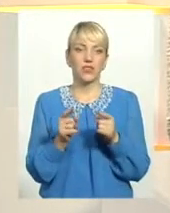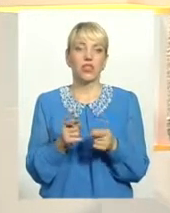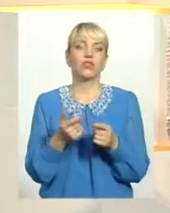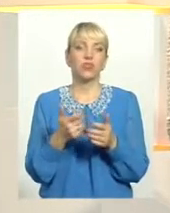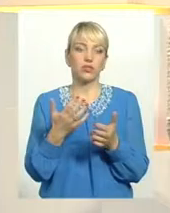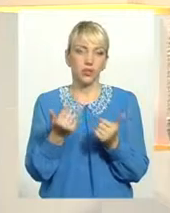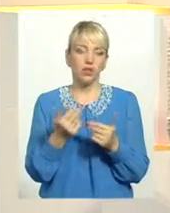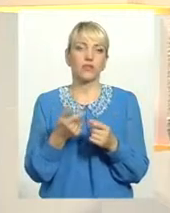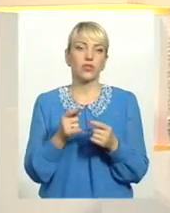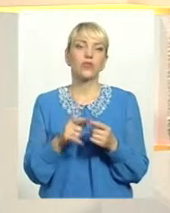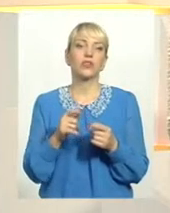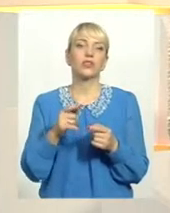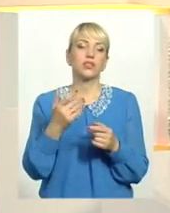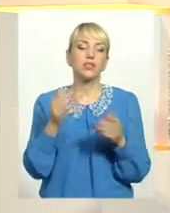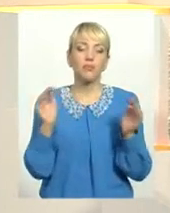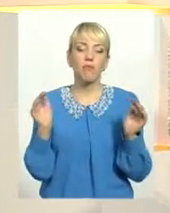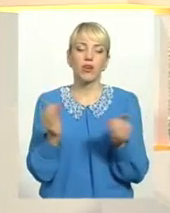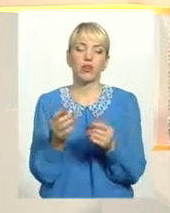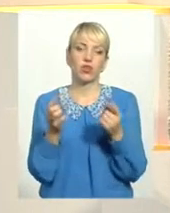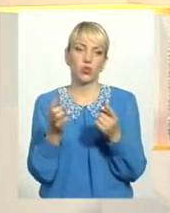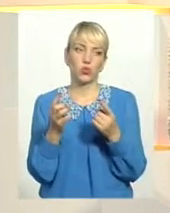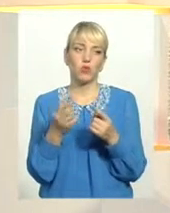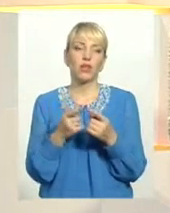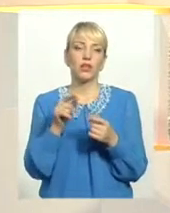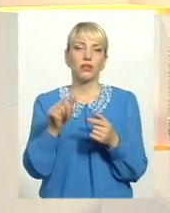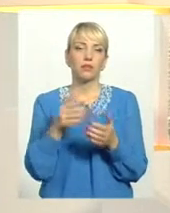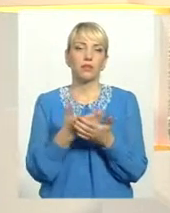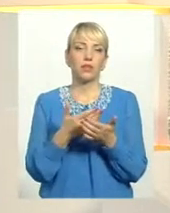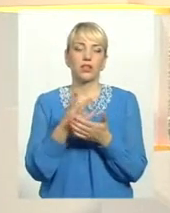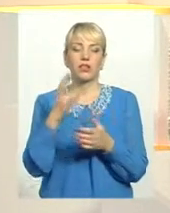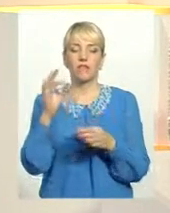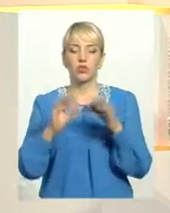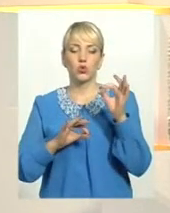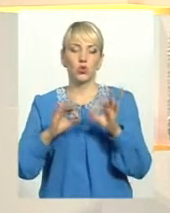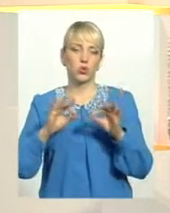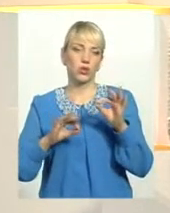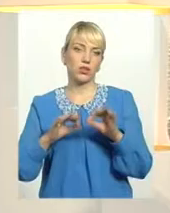зменшення, є зменшення суттєво. Можна сказати, там на відсотків, в нас, мабуть,